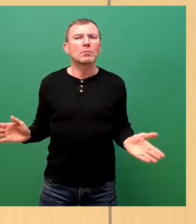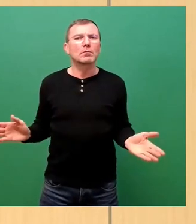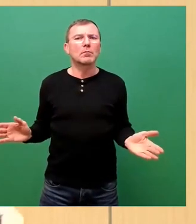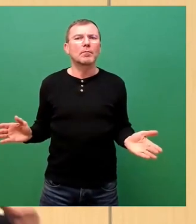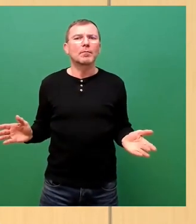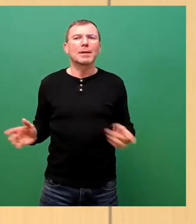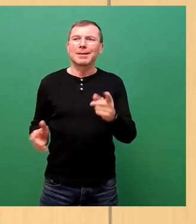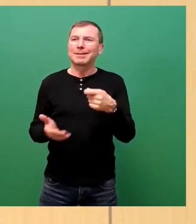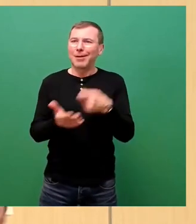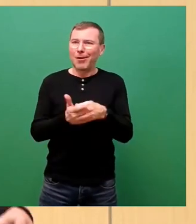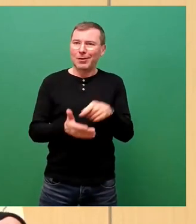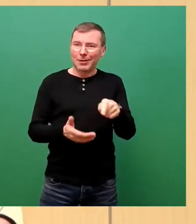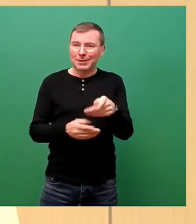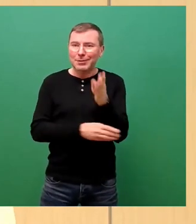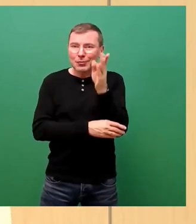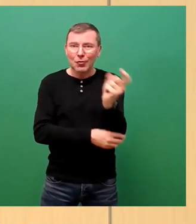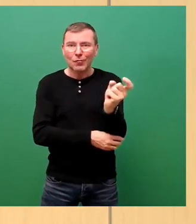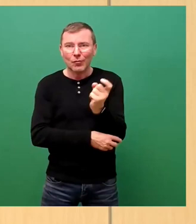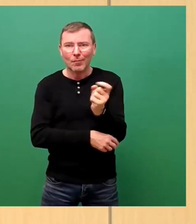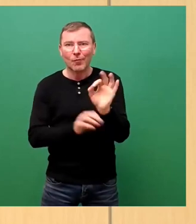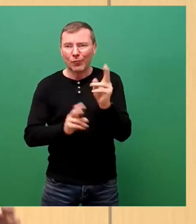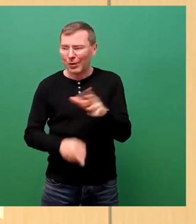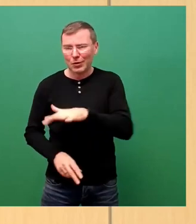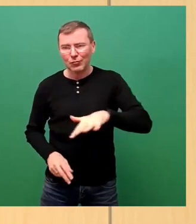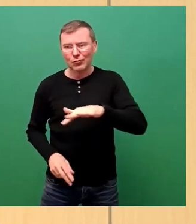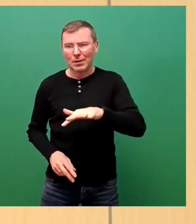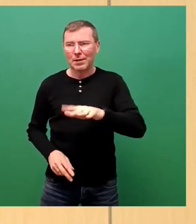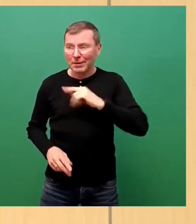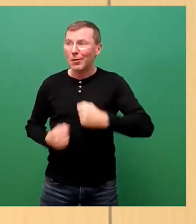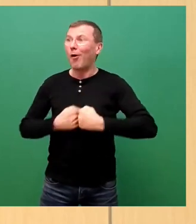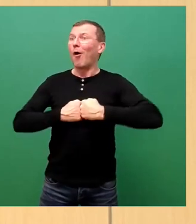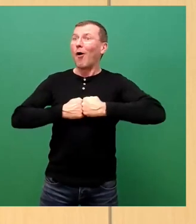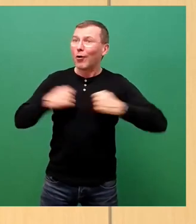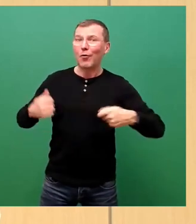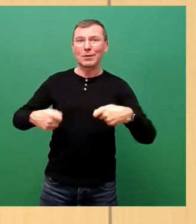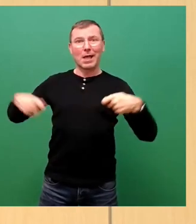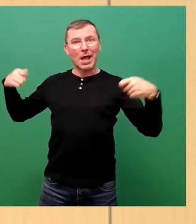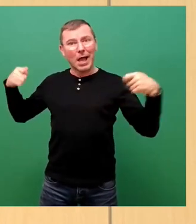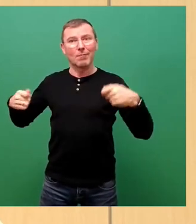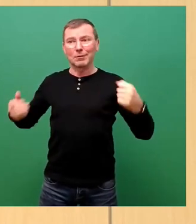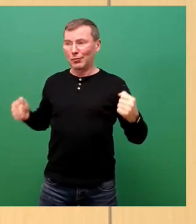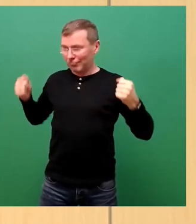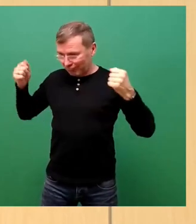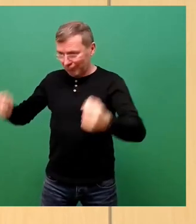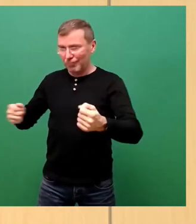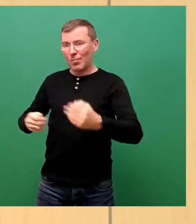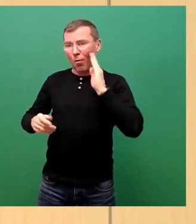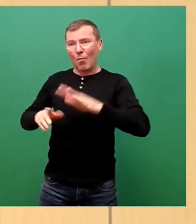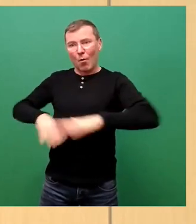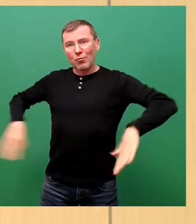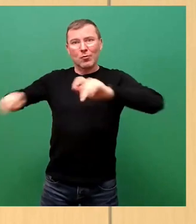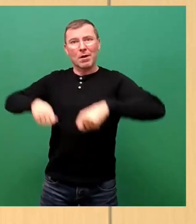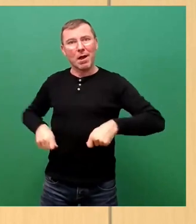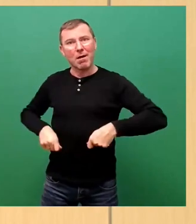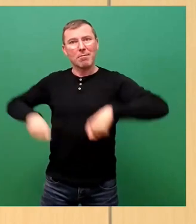Kosten, die entstehen in der Stadt, wenn jemand mit einer Investition viele Wohnungen baut, die